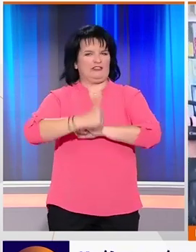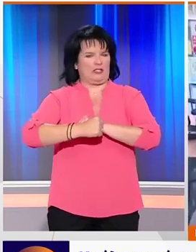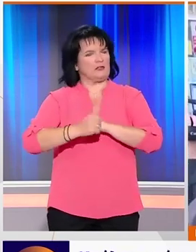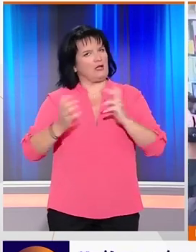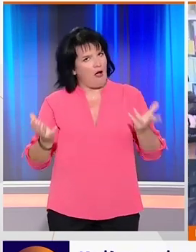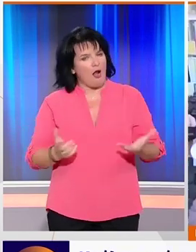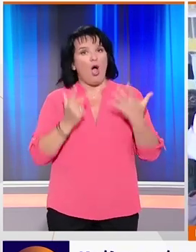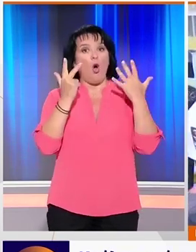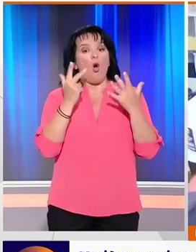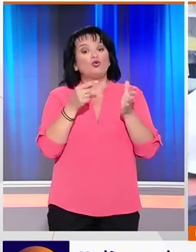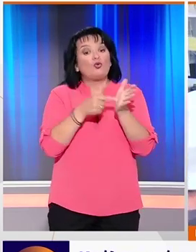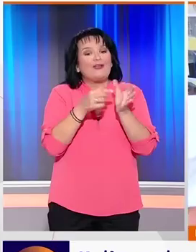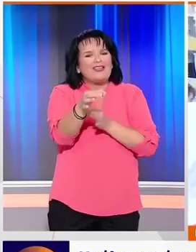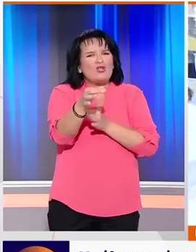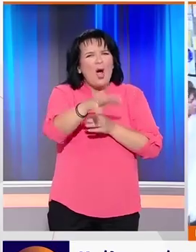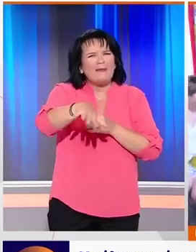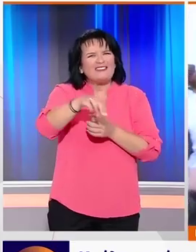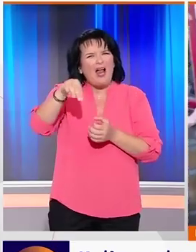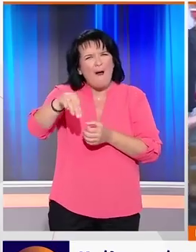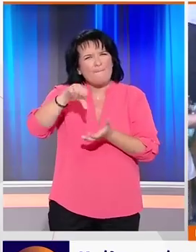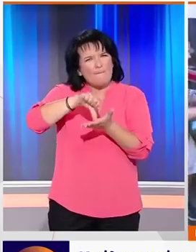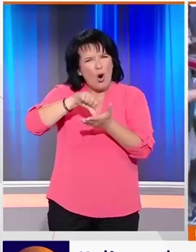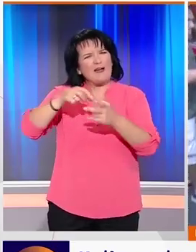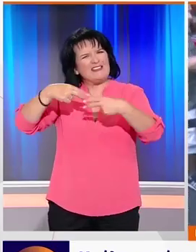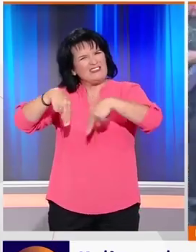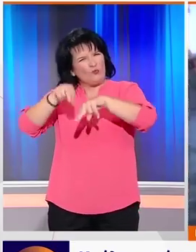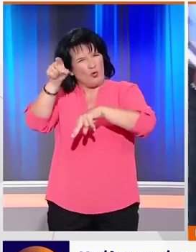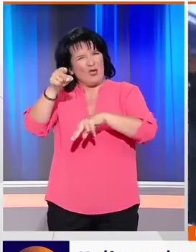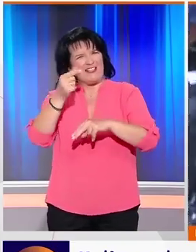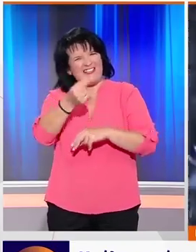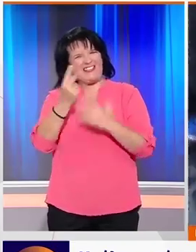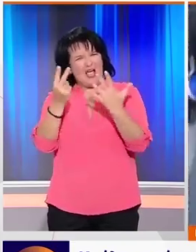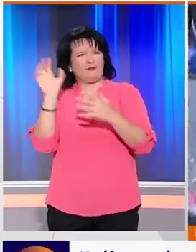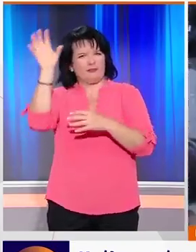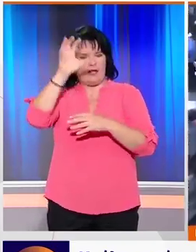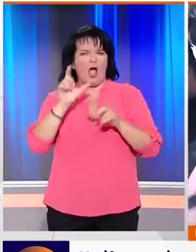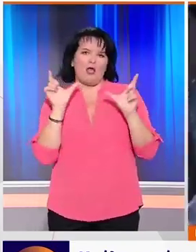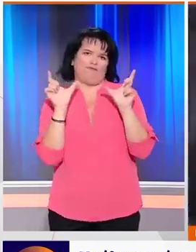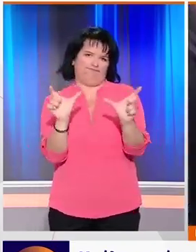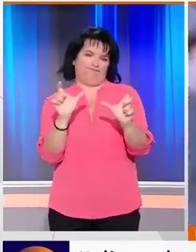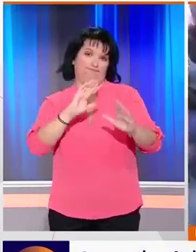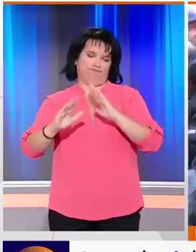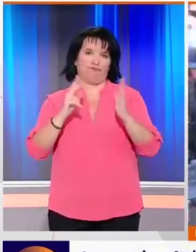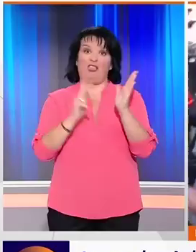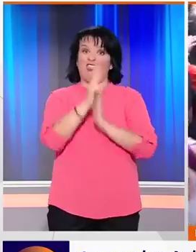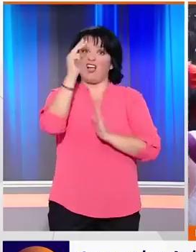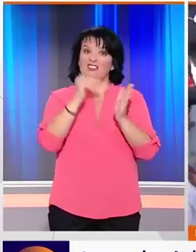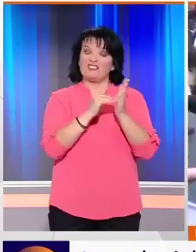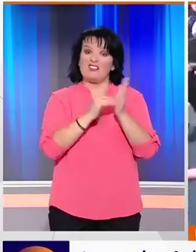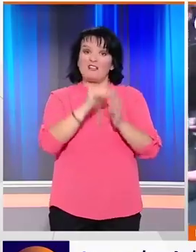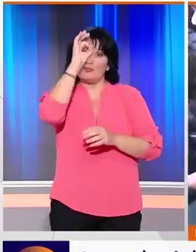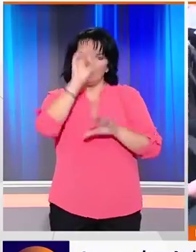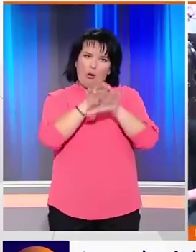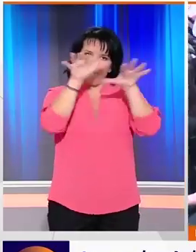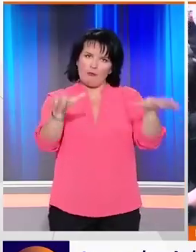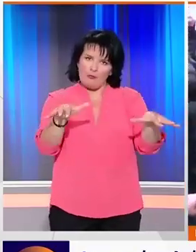όλα αυτά περίπου 8 χιλιόμετρα από την πόλη Μπιαρίτζ, όπου διεξάγεται η σύνοδος των G7 και θυμίζει Φρούριο. 13.000 αστυνομικοί βρίσκονται επί